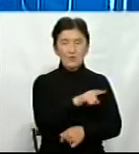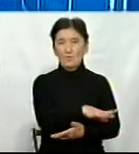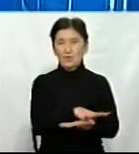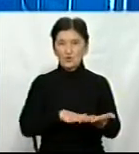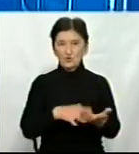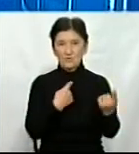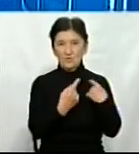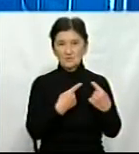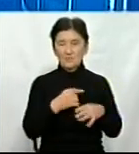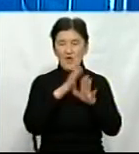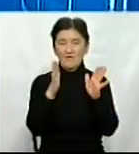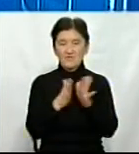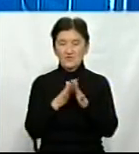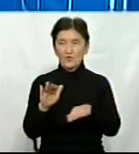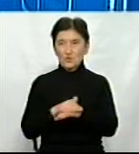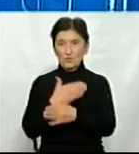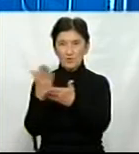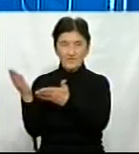розмову. Всього доброго, до зустрічі!